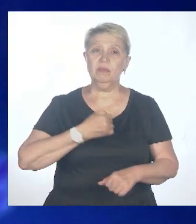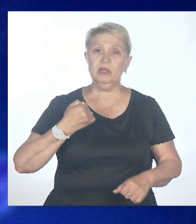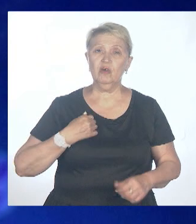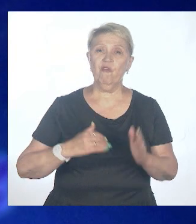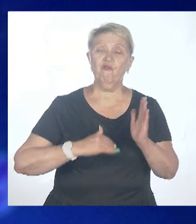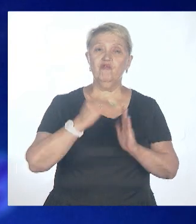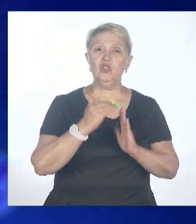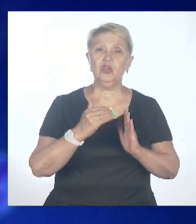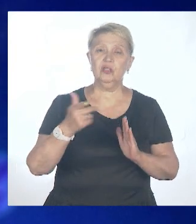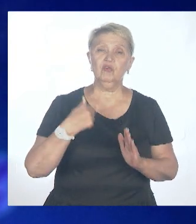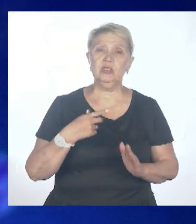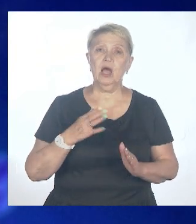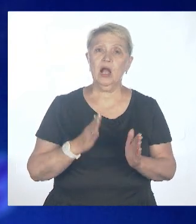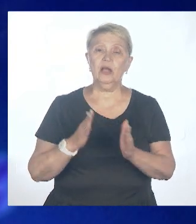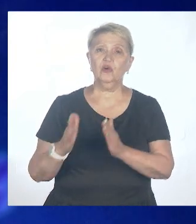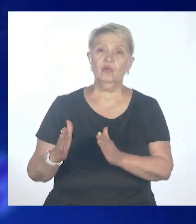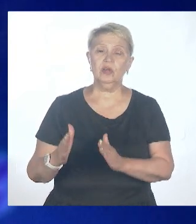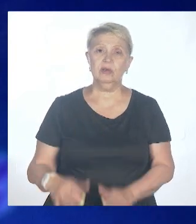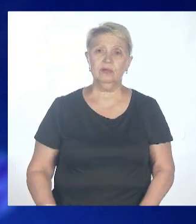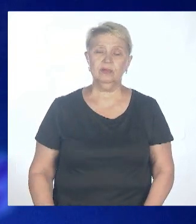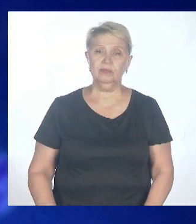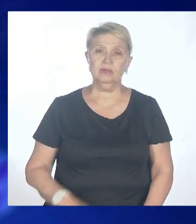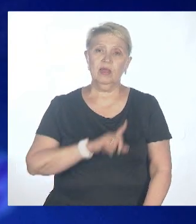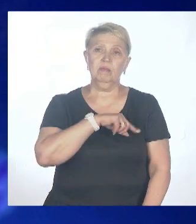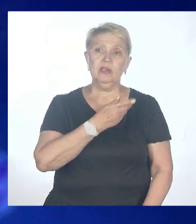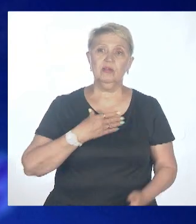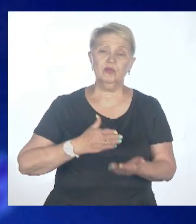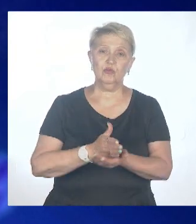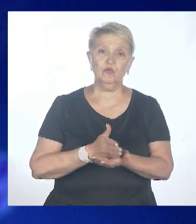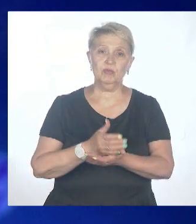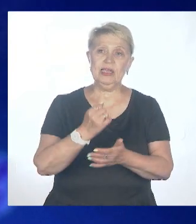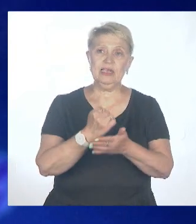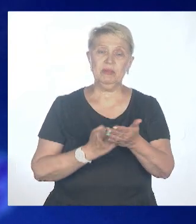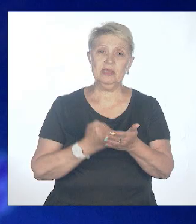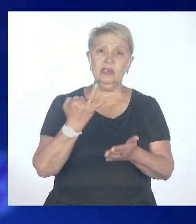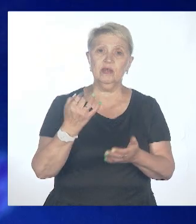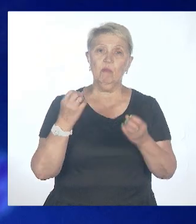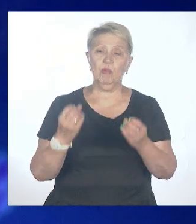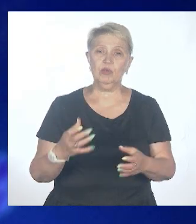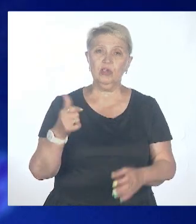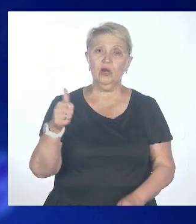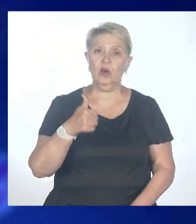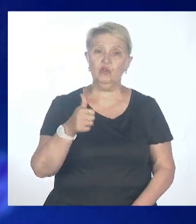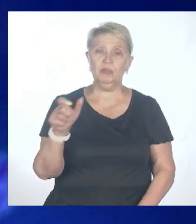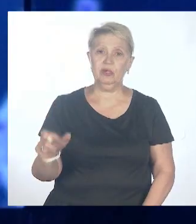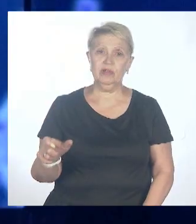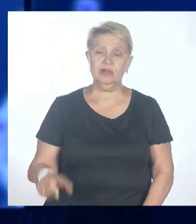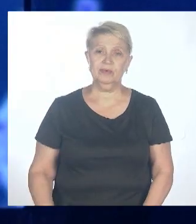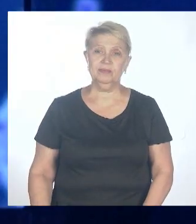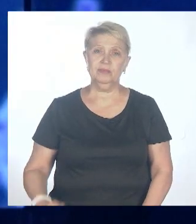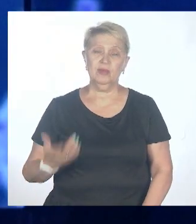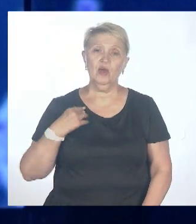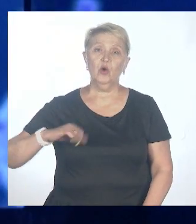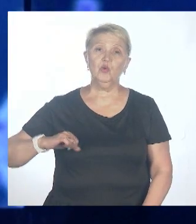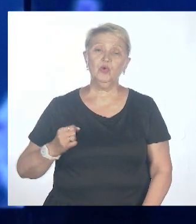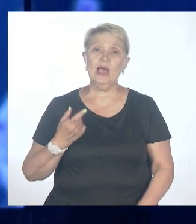категории, военным врачом, подполковником медицинской службы запаса и просто хорошим человеком. Спасибо вам огромное. Спасибо. Друзья, это был